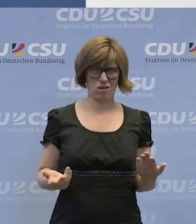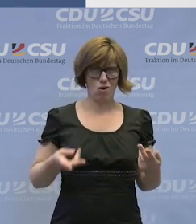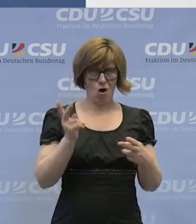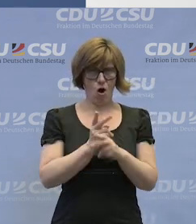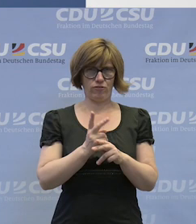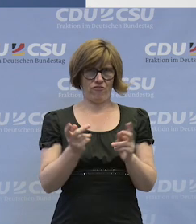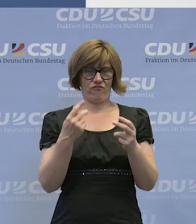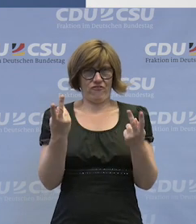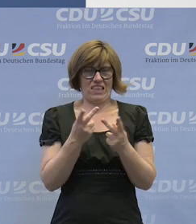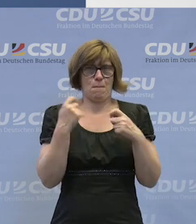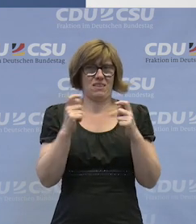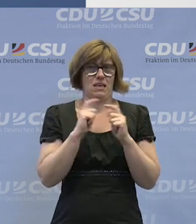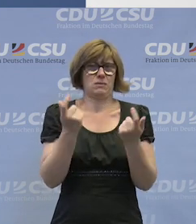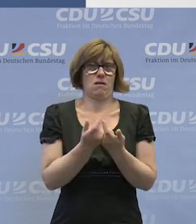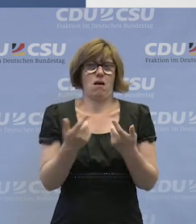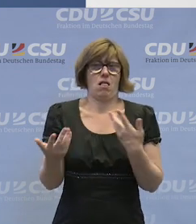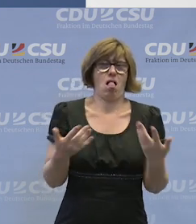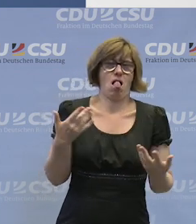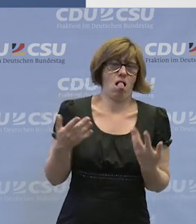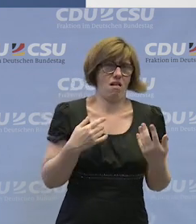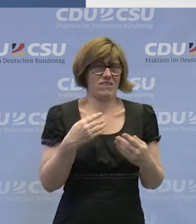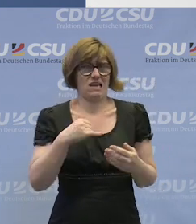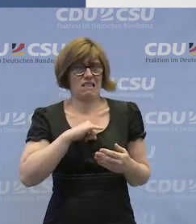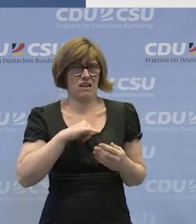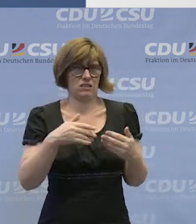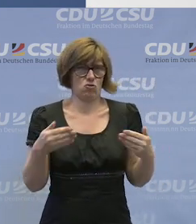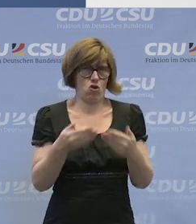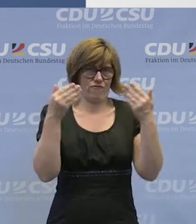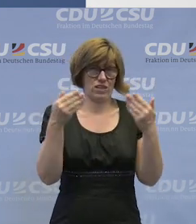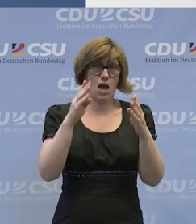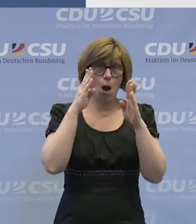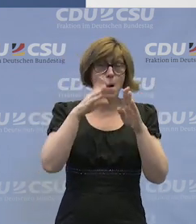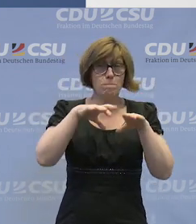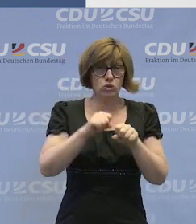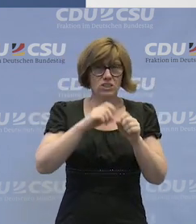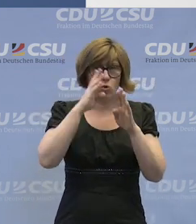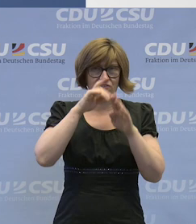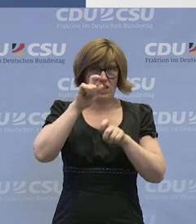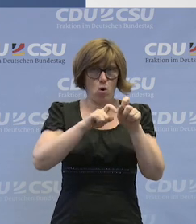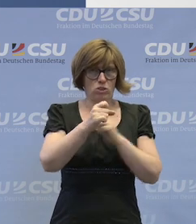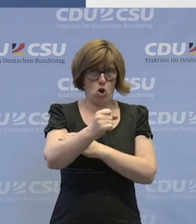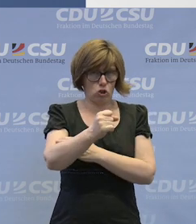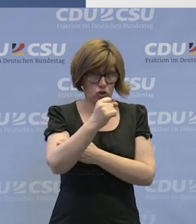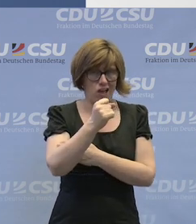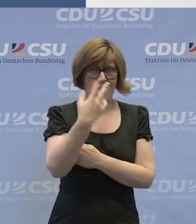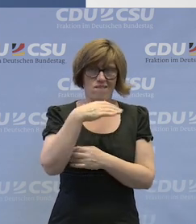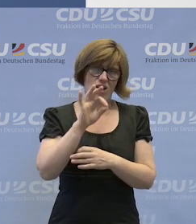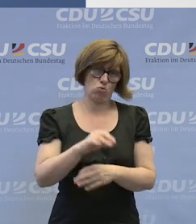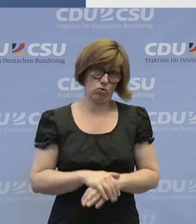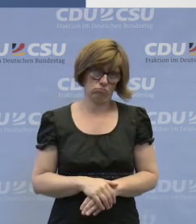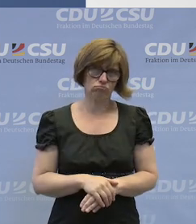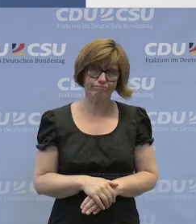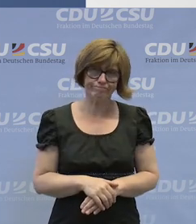oft wie Betriebsräte auch in so einem Interessenkonflikt. Also die Position der Vertrauensleute da zu stärken. Und das wäre, glaube ich,